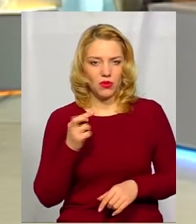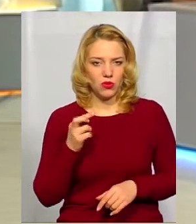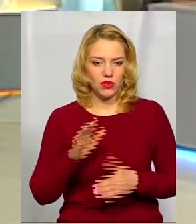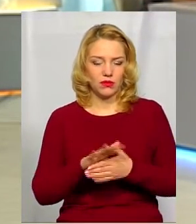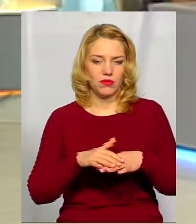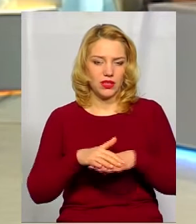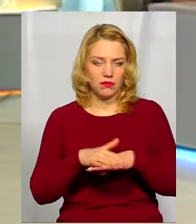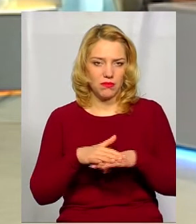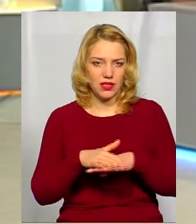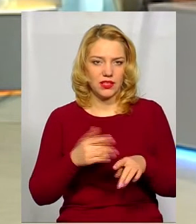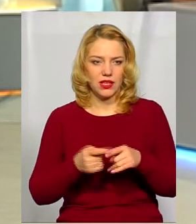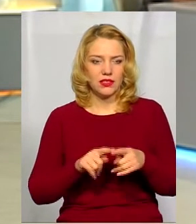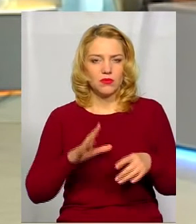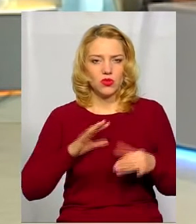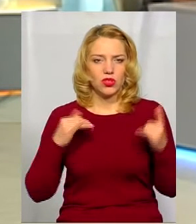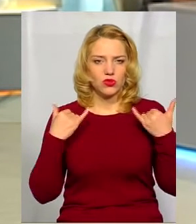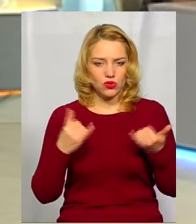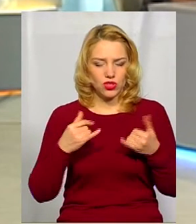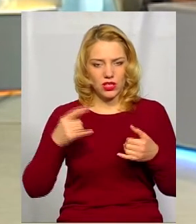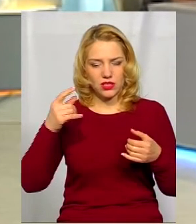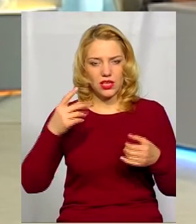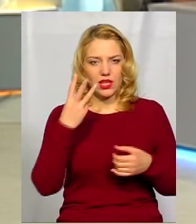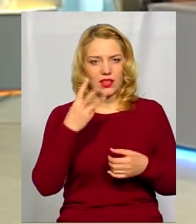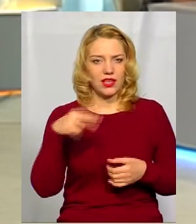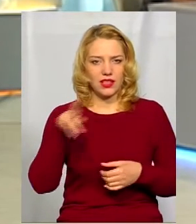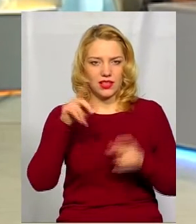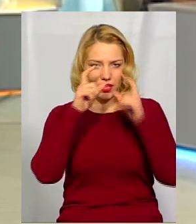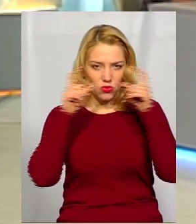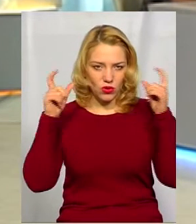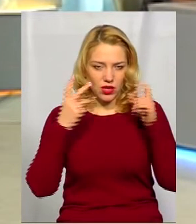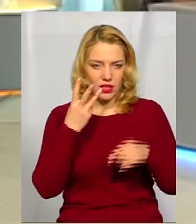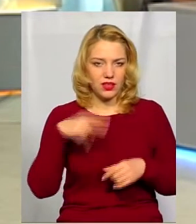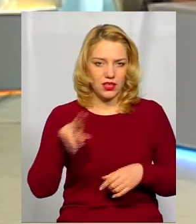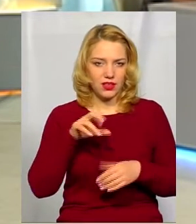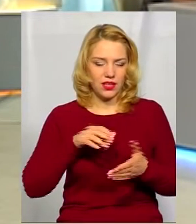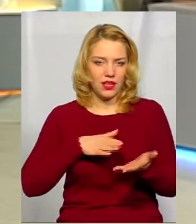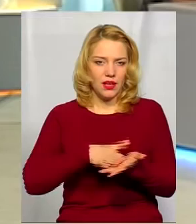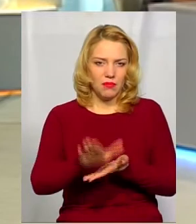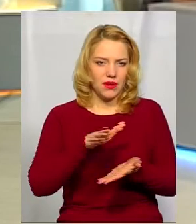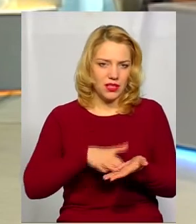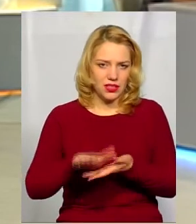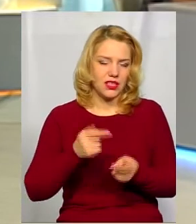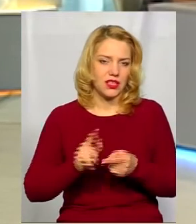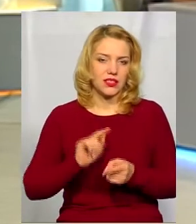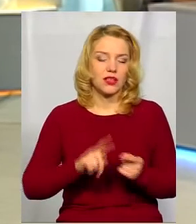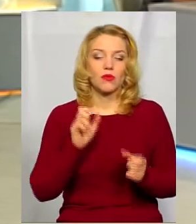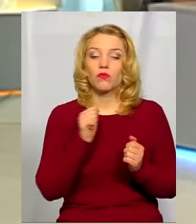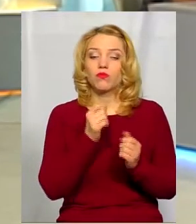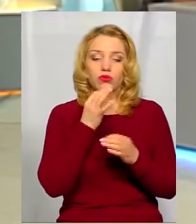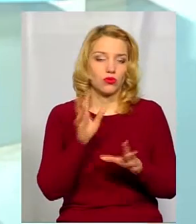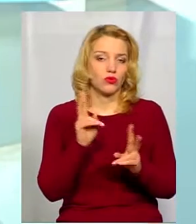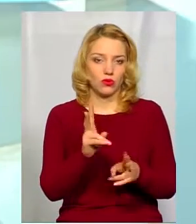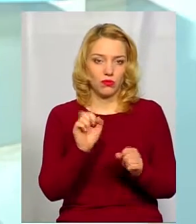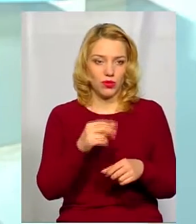Це були сучасні мультиборди, це були 3D-окуляри, 3D-принтери. І кожен охочий, будь-хто, міг